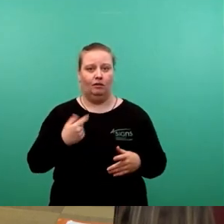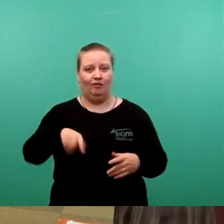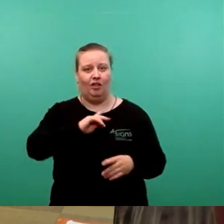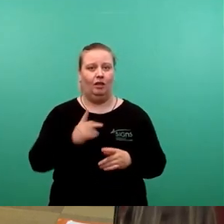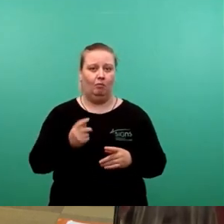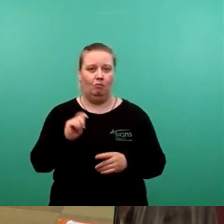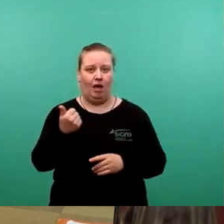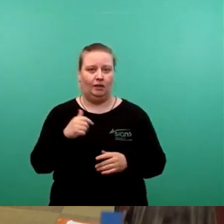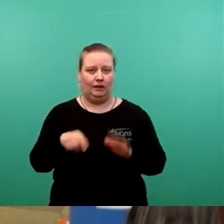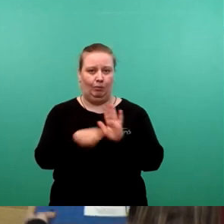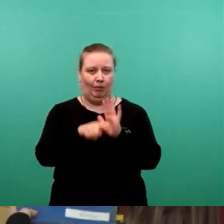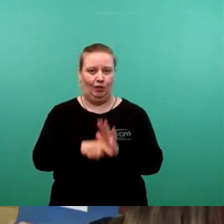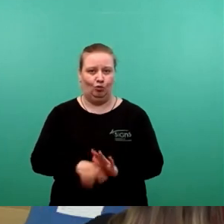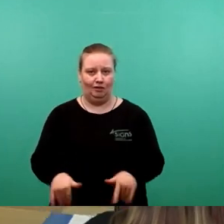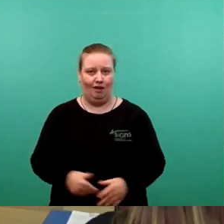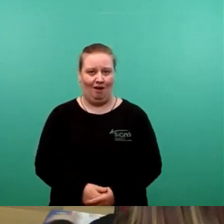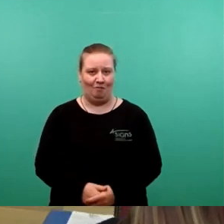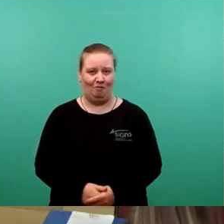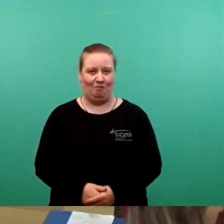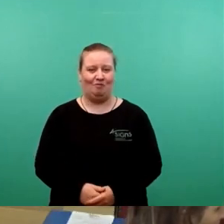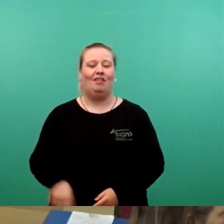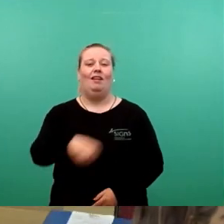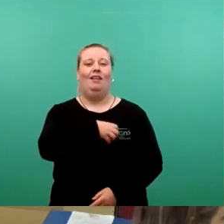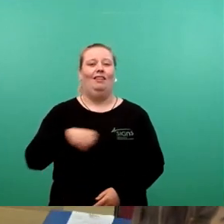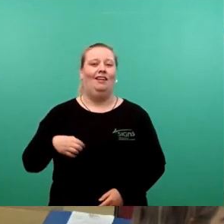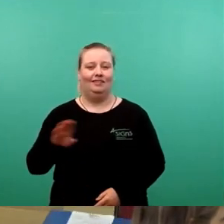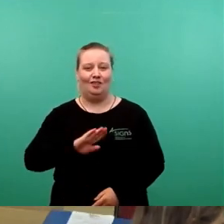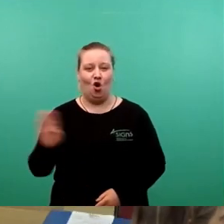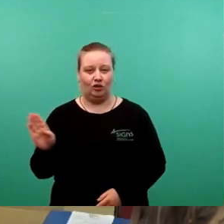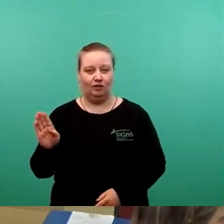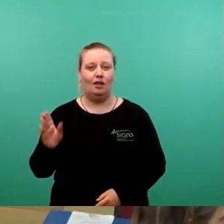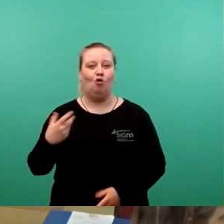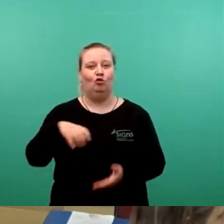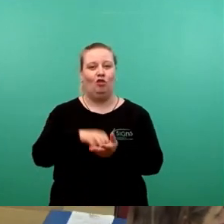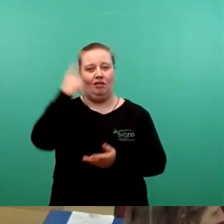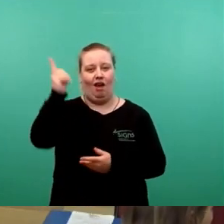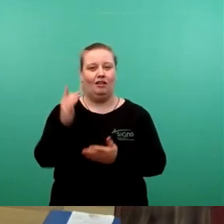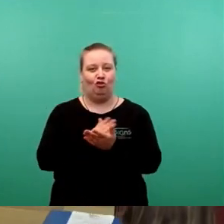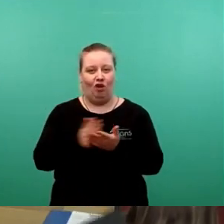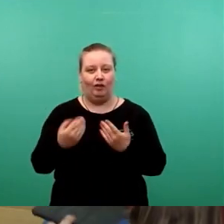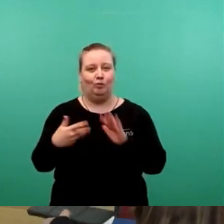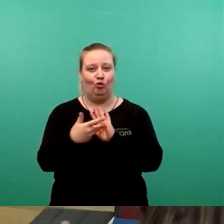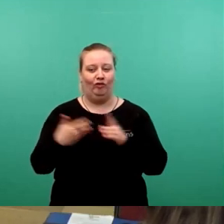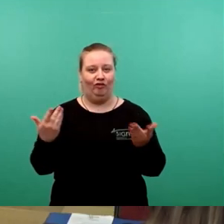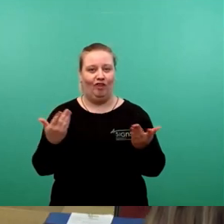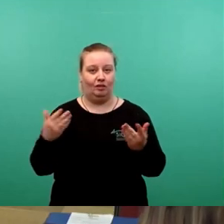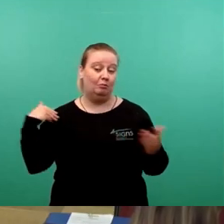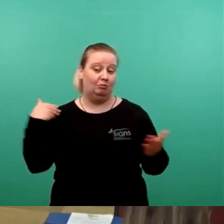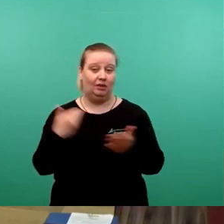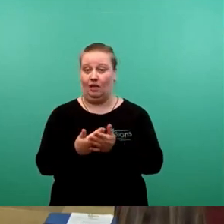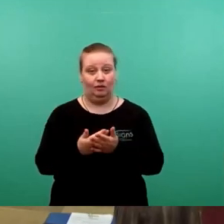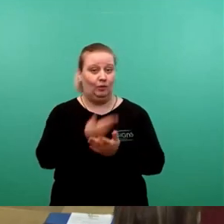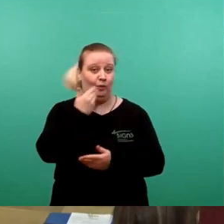Defizite aufweist. Dresdner Osten hat der Stadtrat auch beschlossen, dass da was geprüft werden soll. Bislang haben wir davon auch nichts gehört.